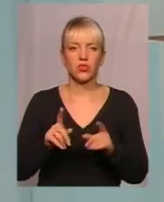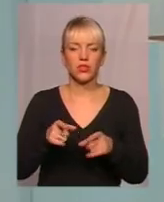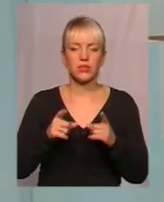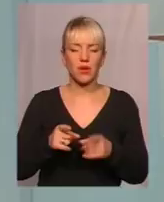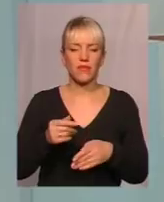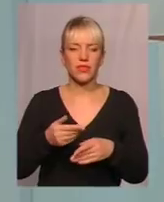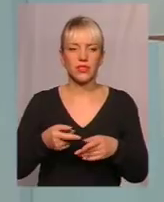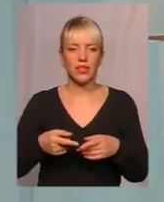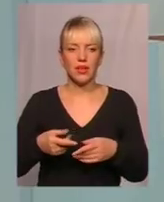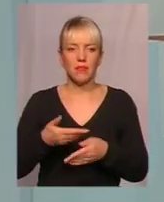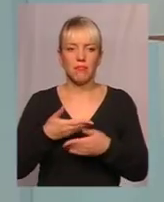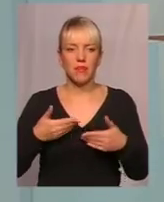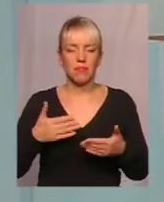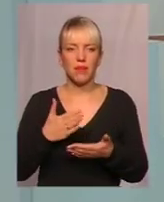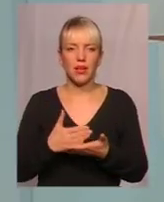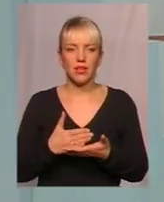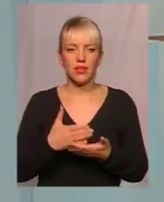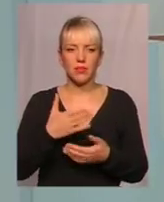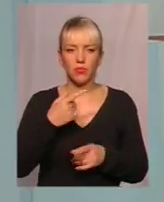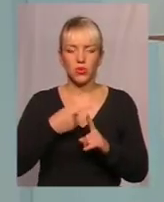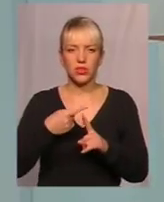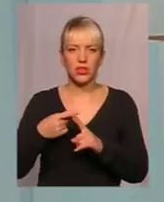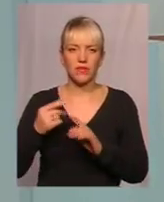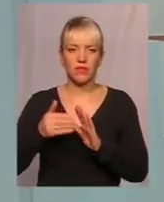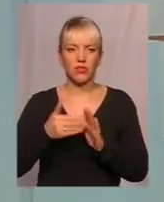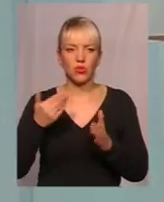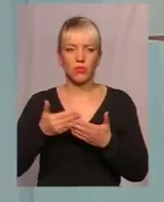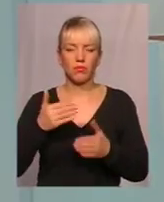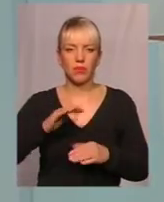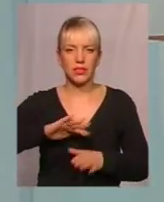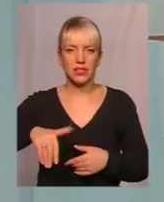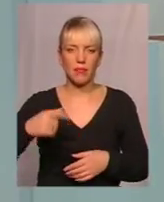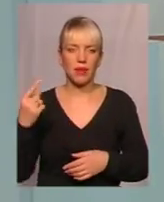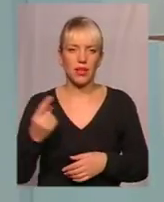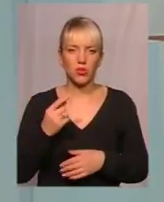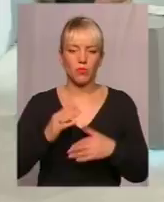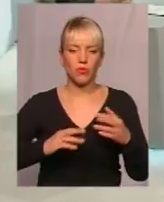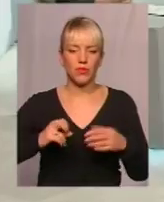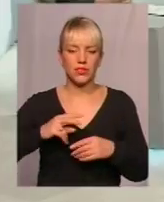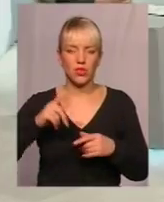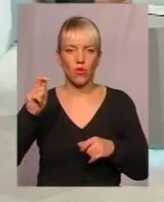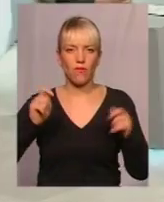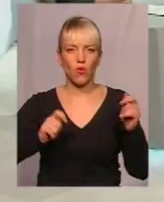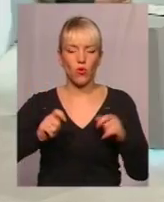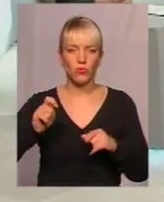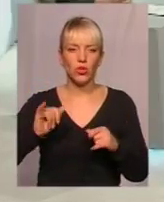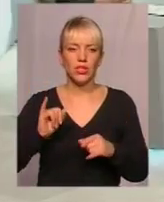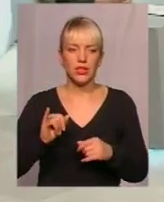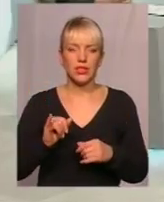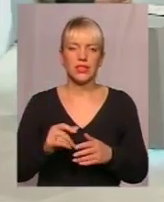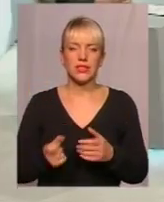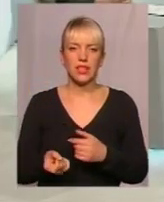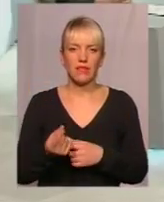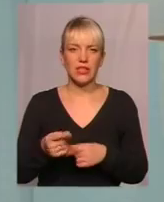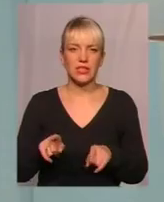дійсно ми мали досить позитивні відгуки після першого професійного форуму. І з'явилась